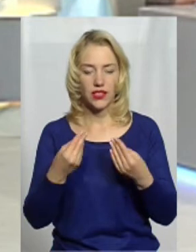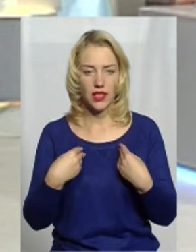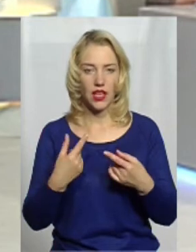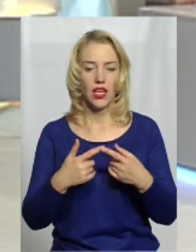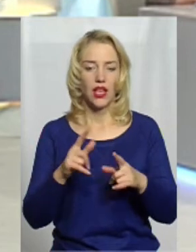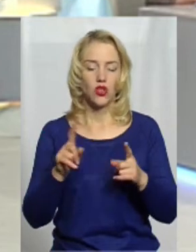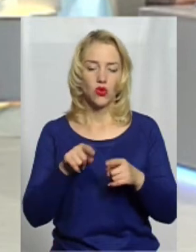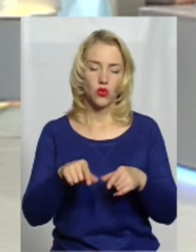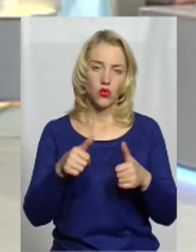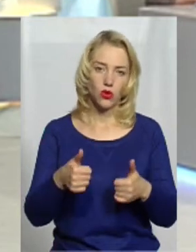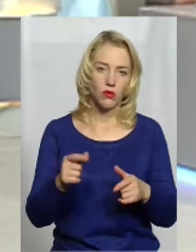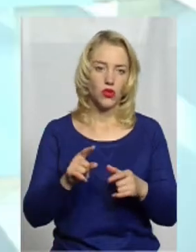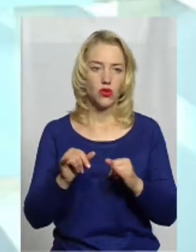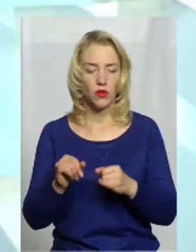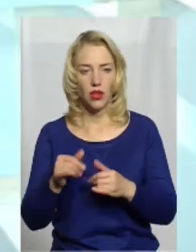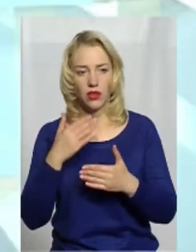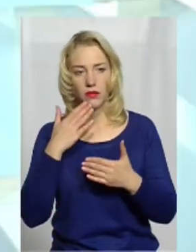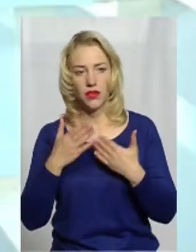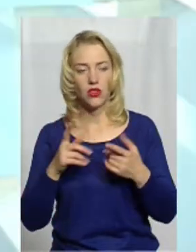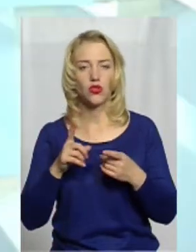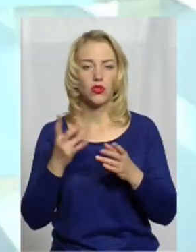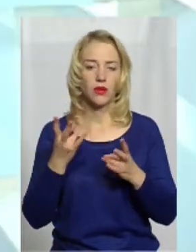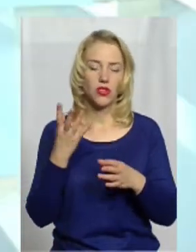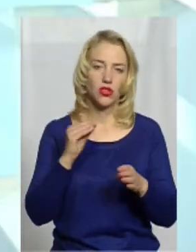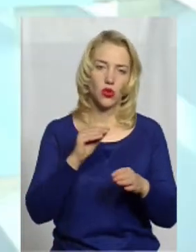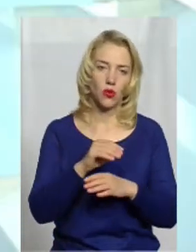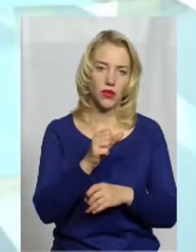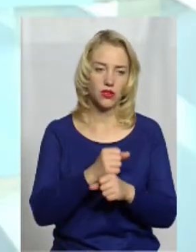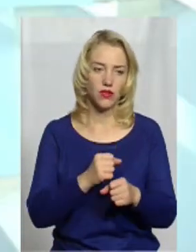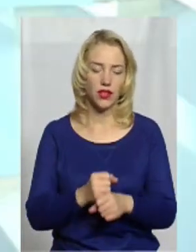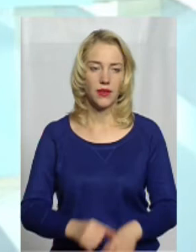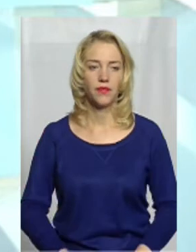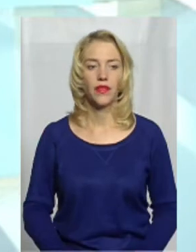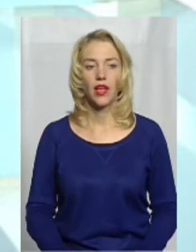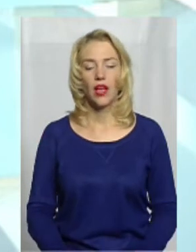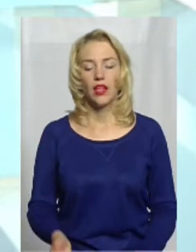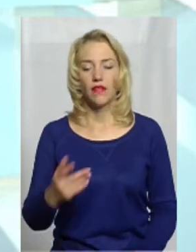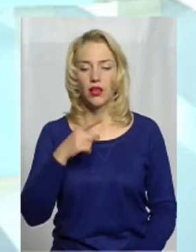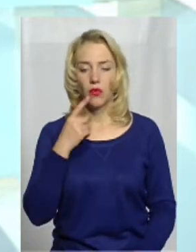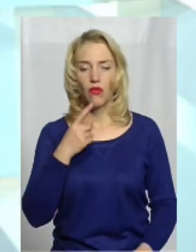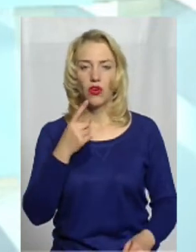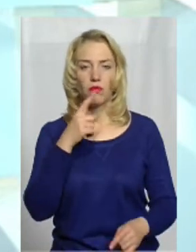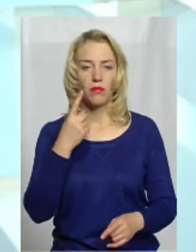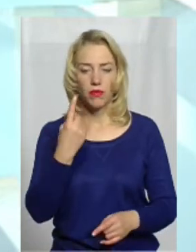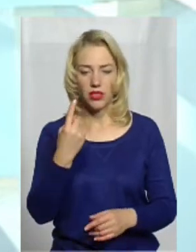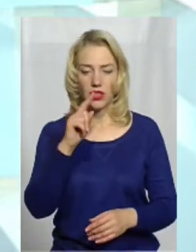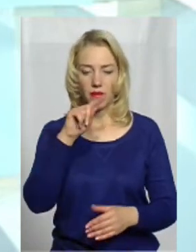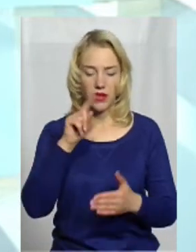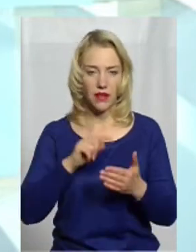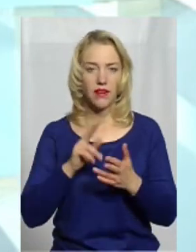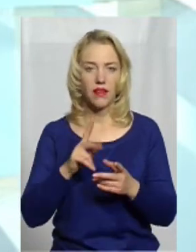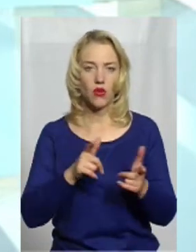допрацювати? Давайте почнемо з вашого першого питання. Як готують службових собак? Службових собак ми